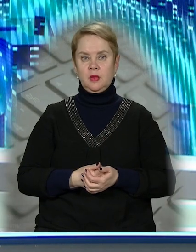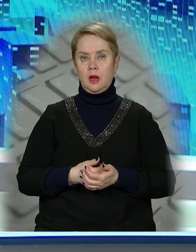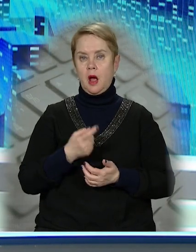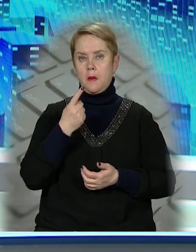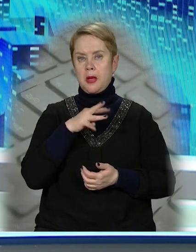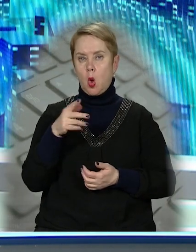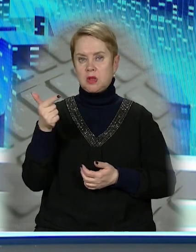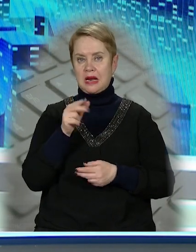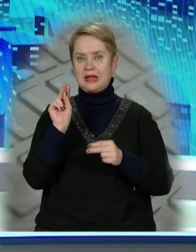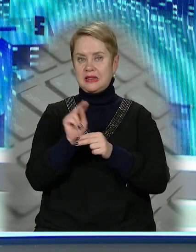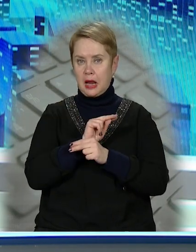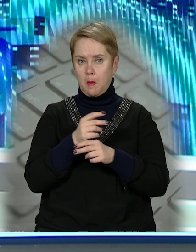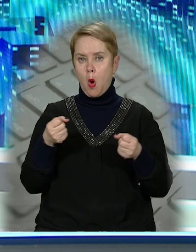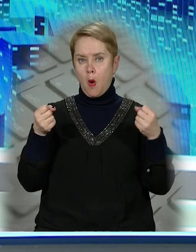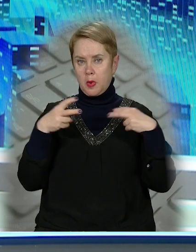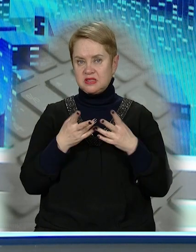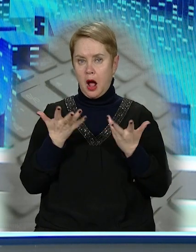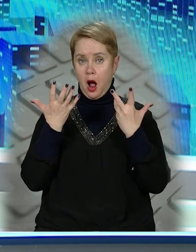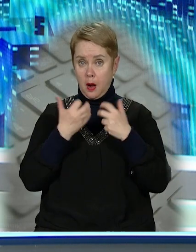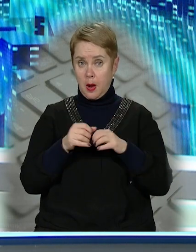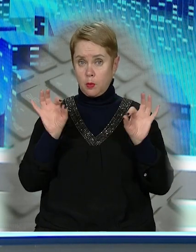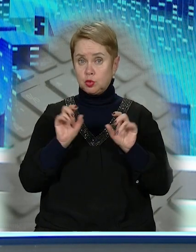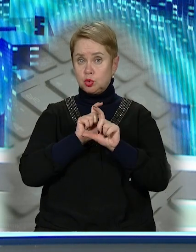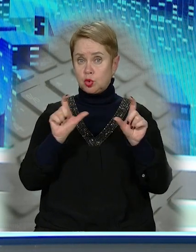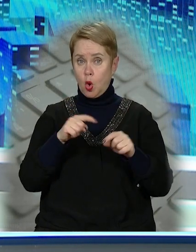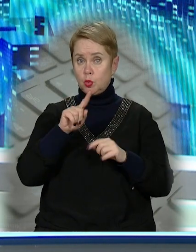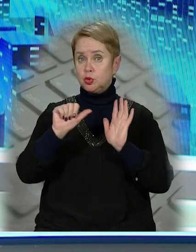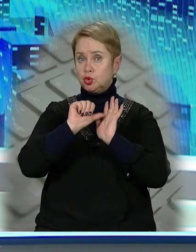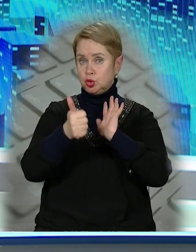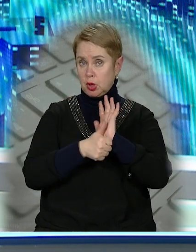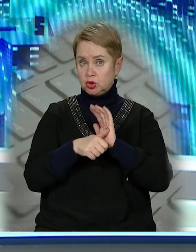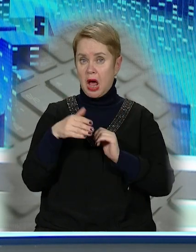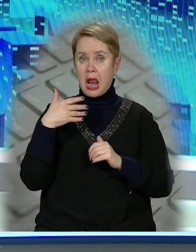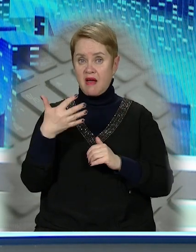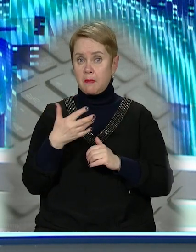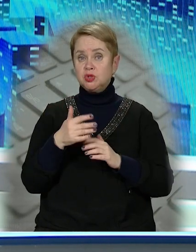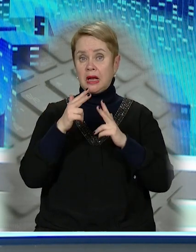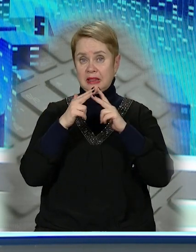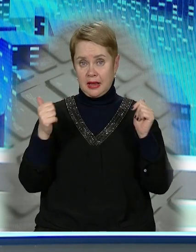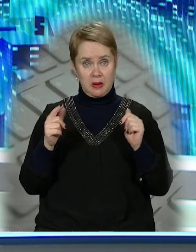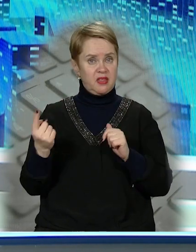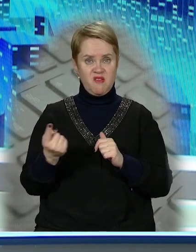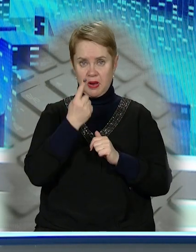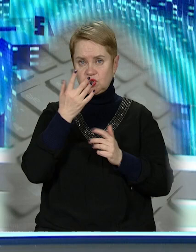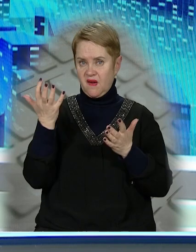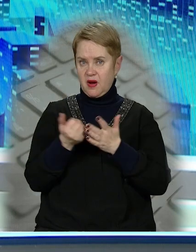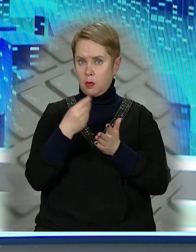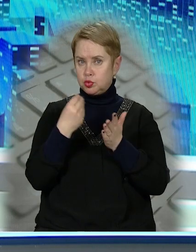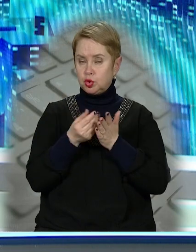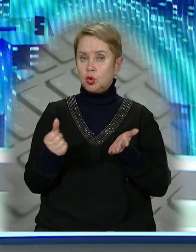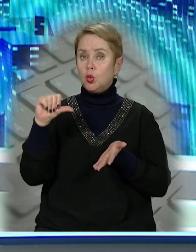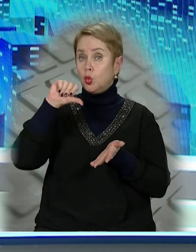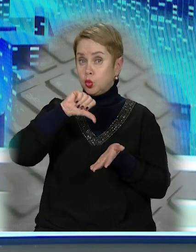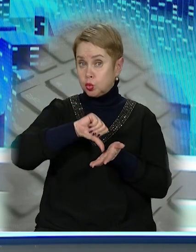Майже мільйон гривень на ремонт та професійне обладнання. Музична школа номер 16, що на лівобережжі Дніпра, вже не вперше виграє в